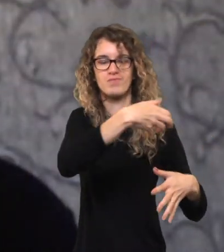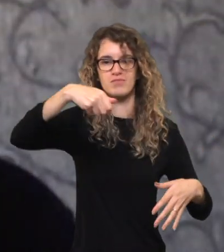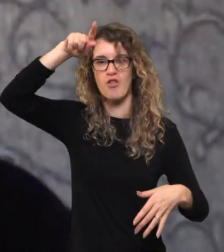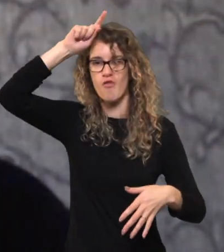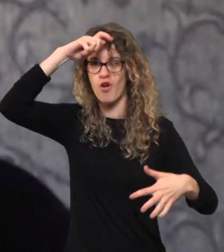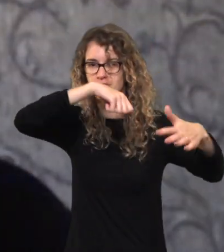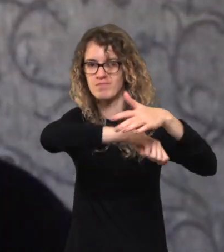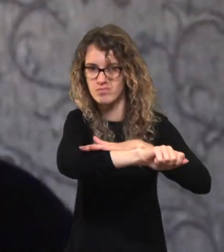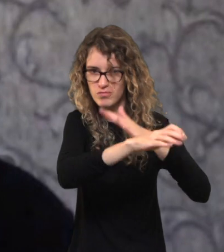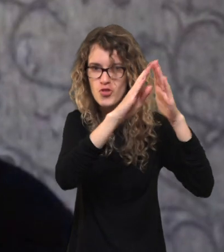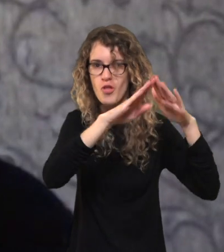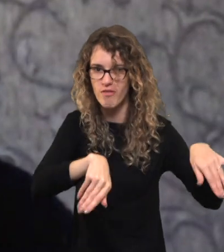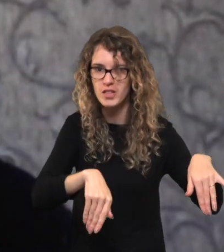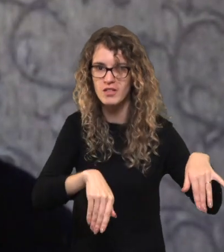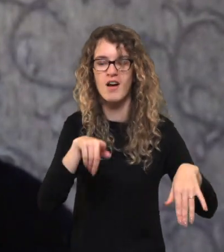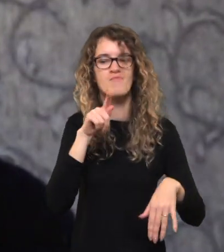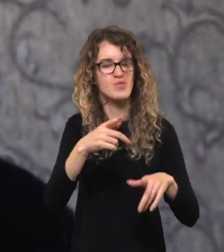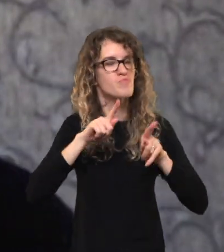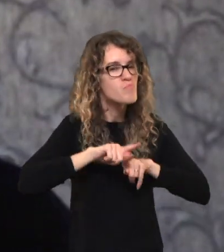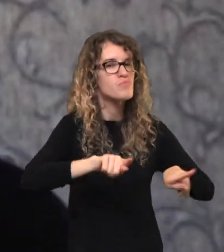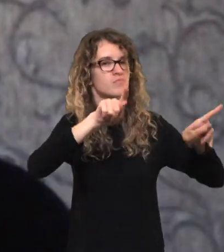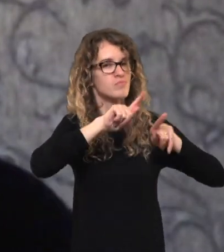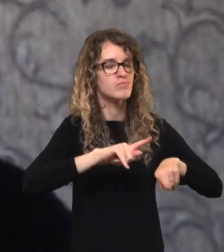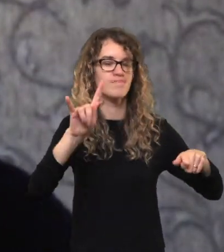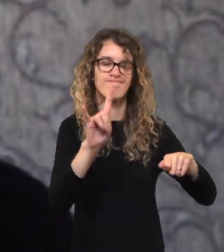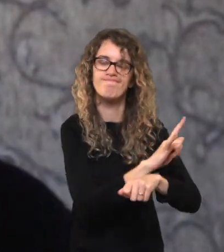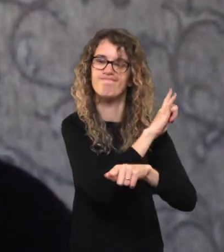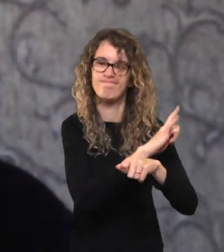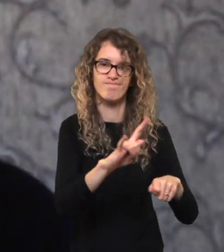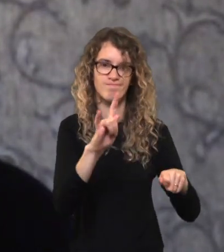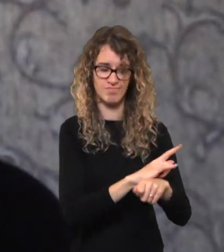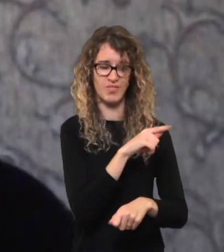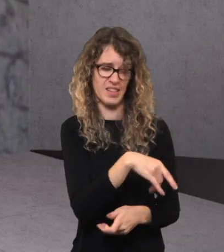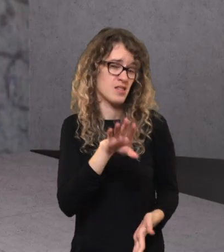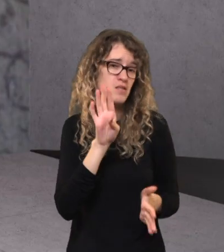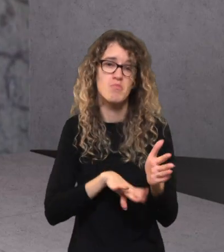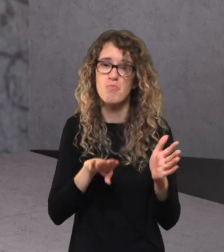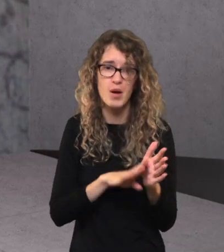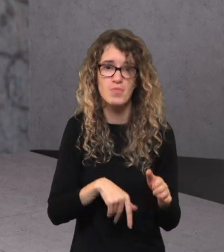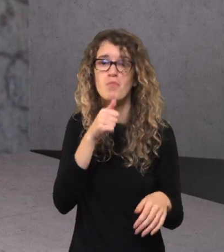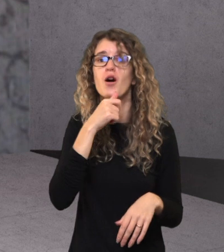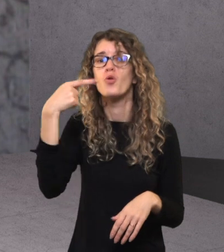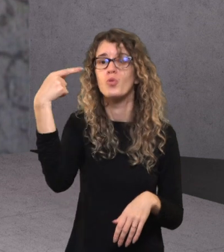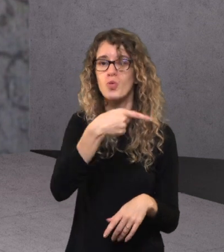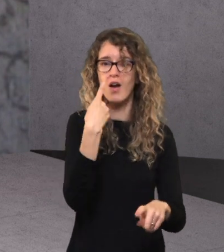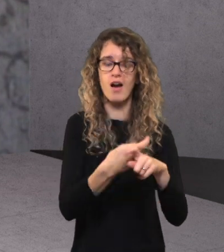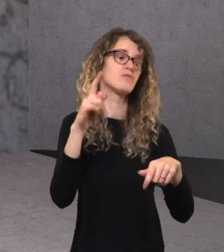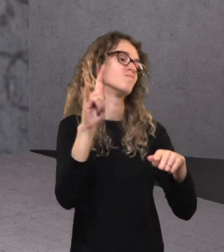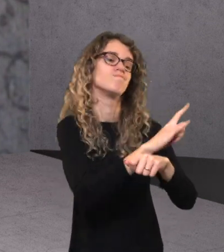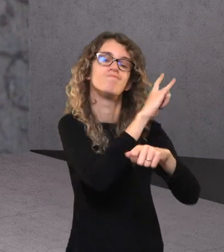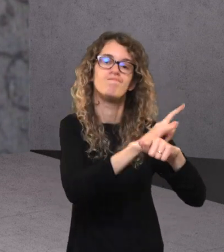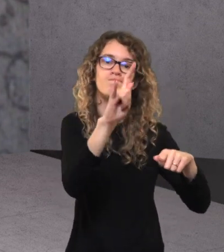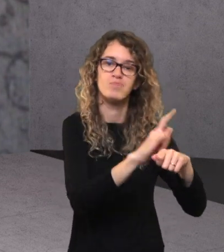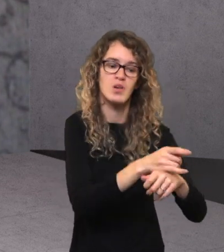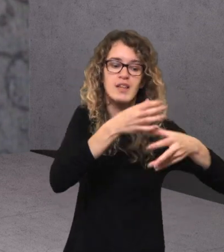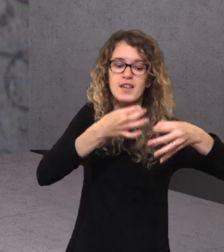koncentracijos stovykloje. Visa tai pastoviai buvo brūkama propagandos, o propaganda veikia labai paprastai. Kai tu tūkstantį kartų meluoji